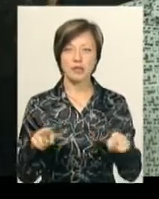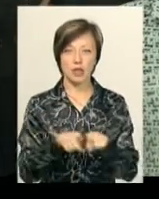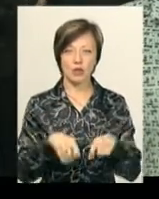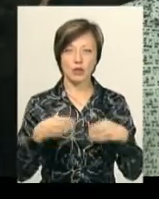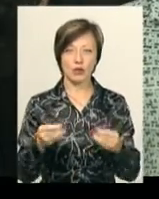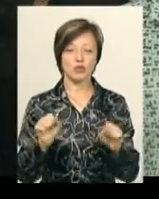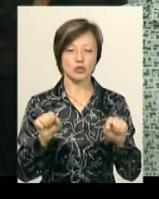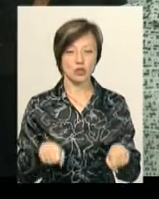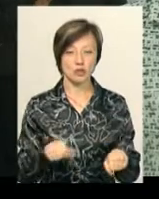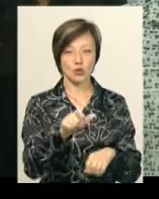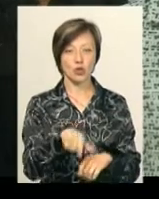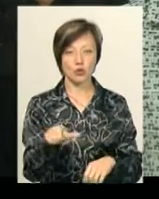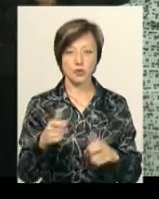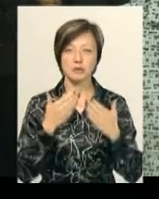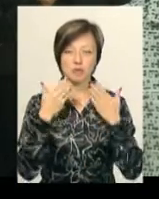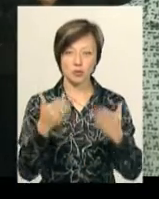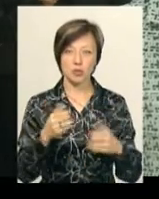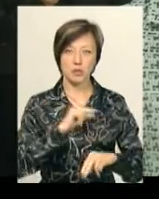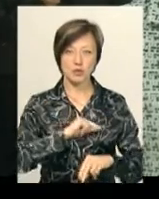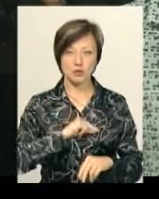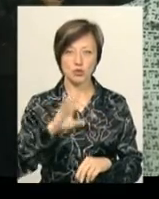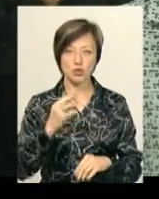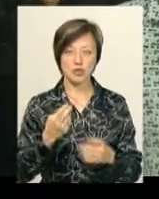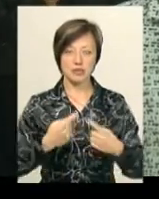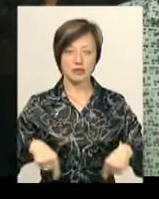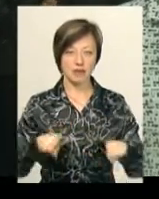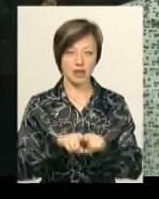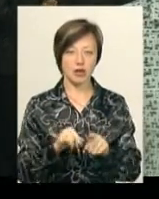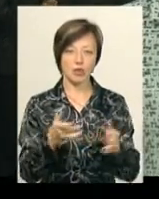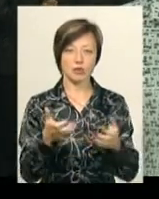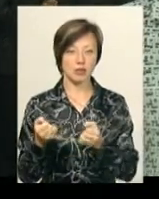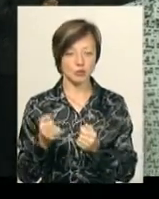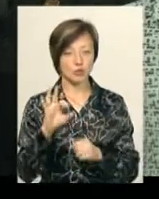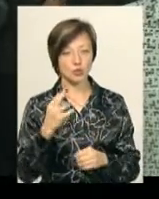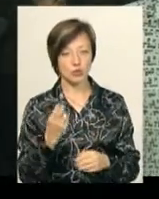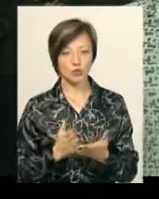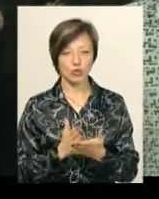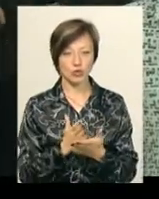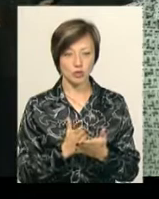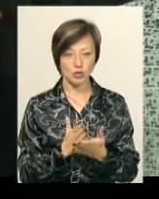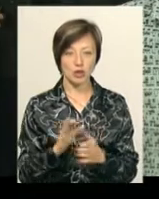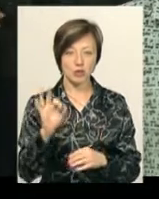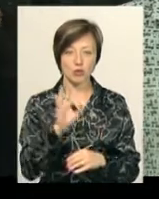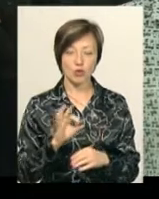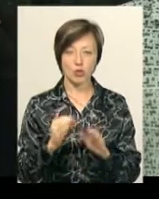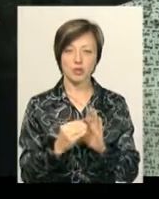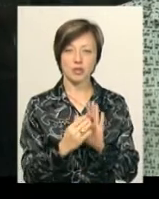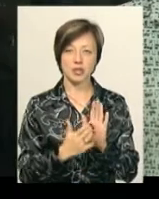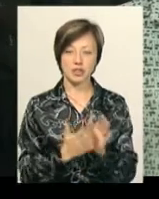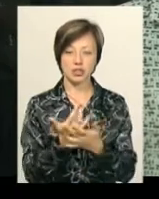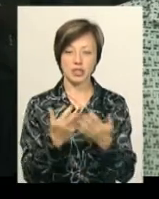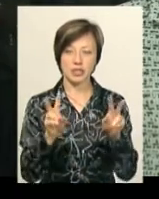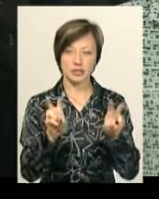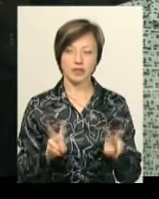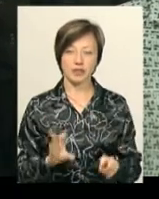дають можливість людям звернутися до працівників соціальної сфери і отримати соціальні послуги щодо призначень різних